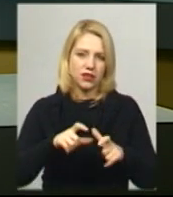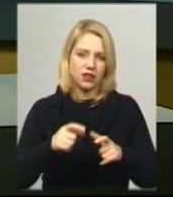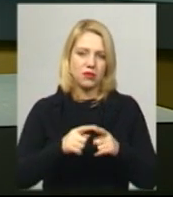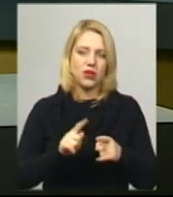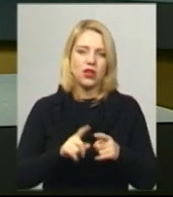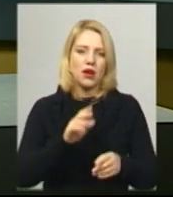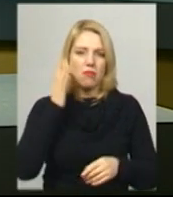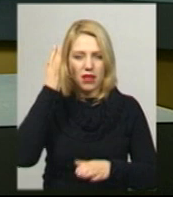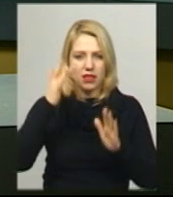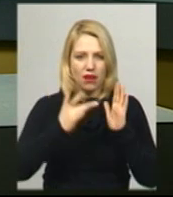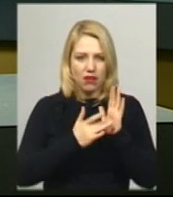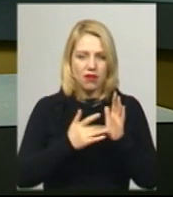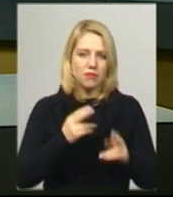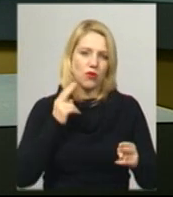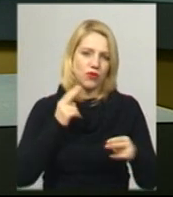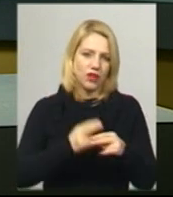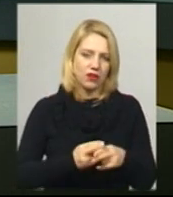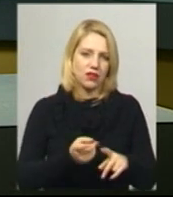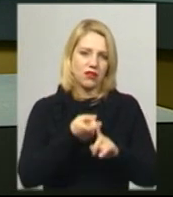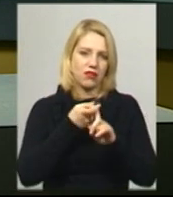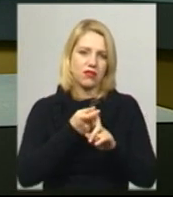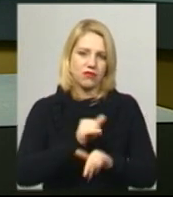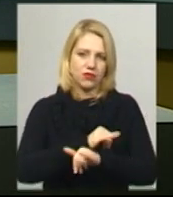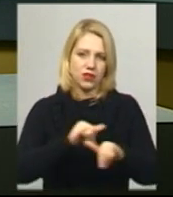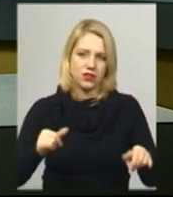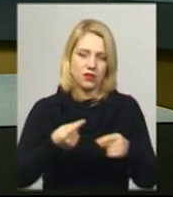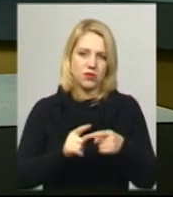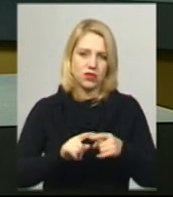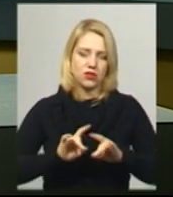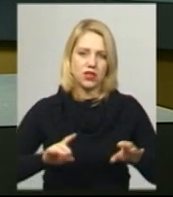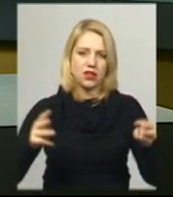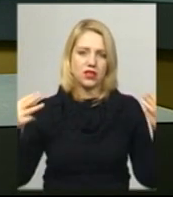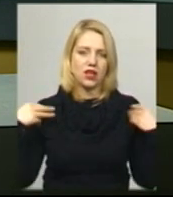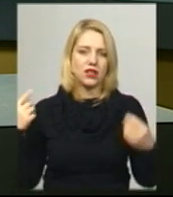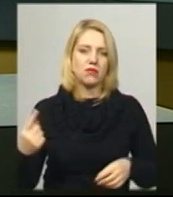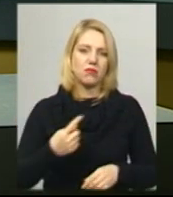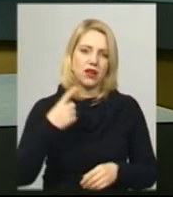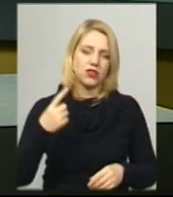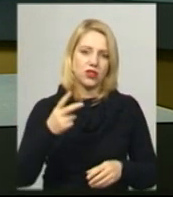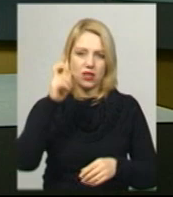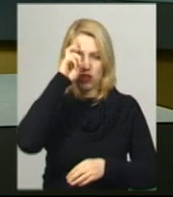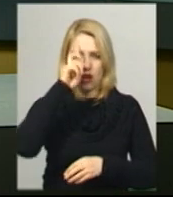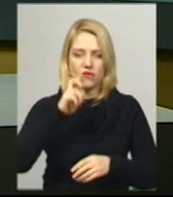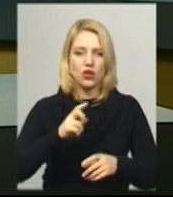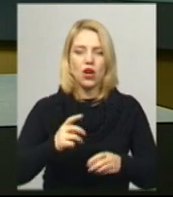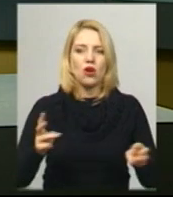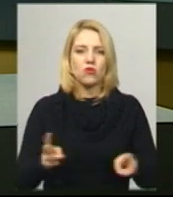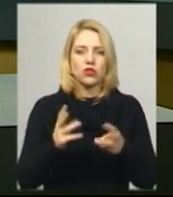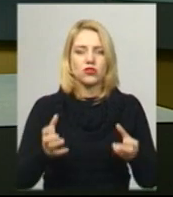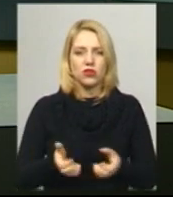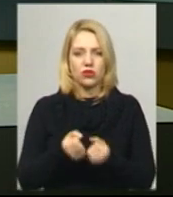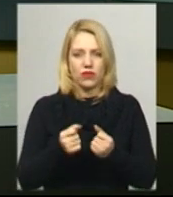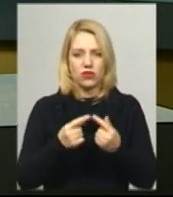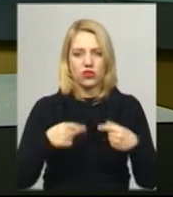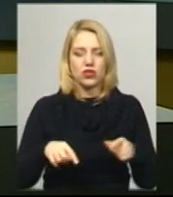профілактики інфекційних захворювань. Каже заступник начальника першої державної пожежно-рятувальної частини Олексій Пеньков.